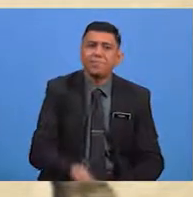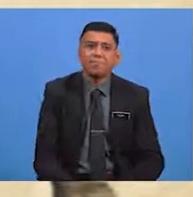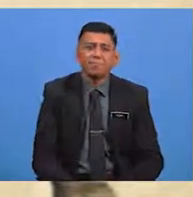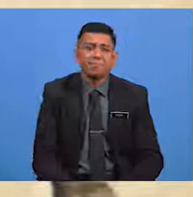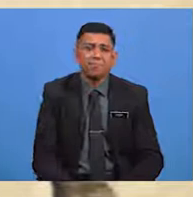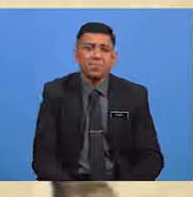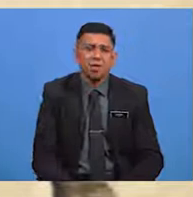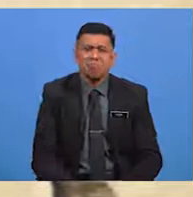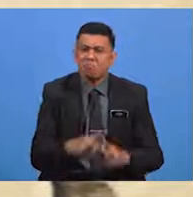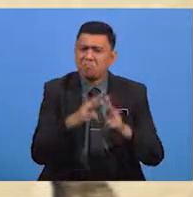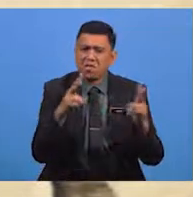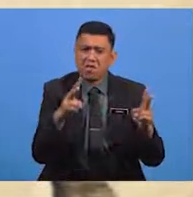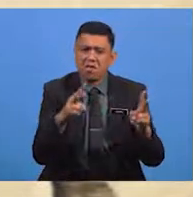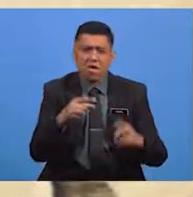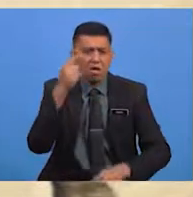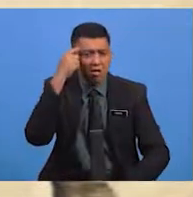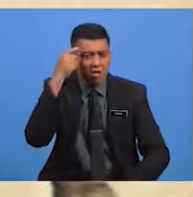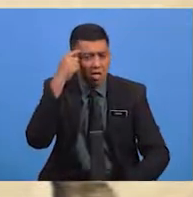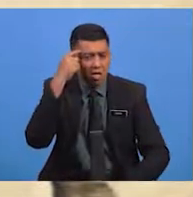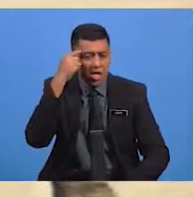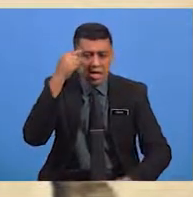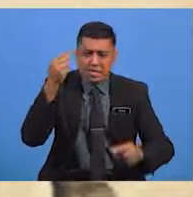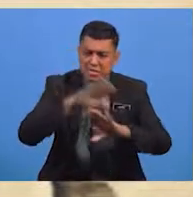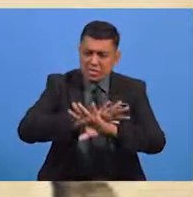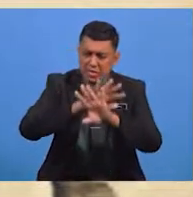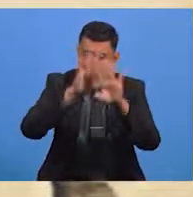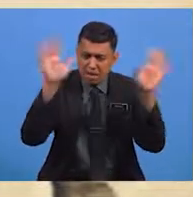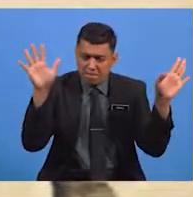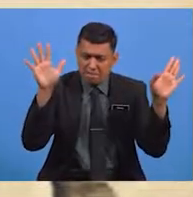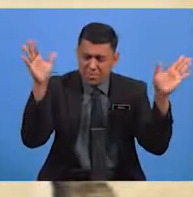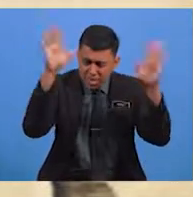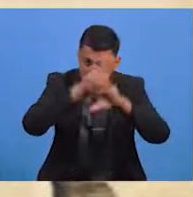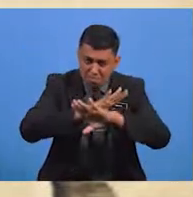Perinya akal gelap gelita